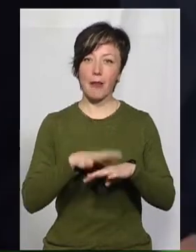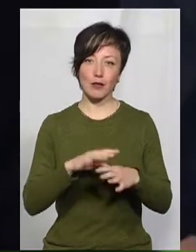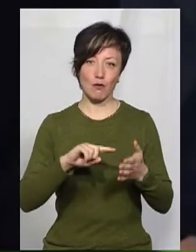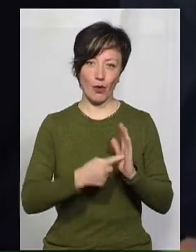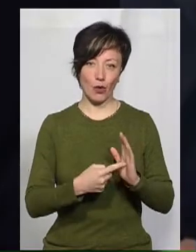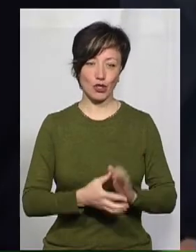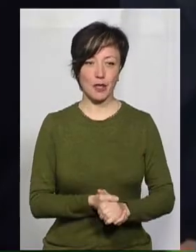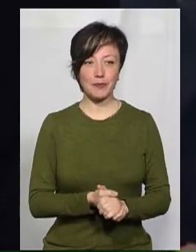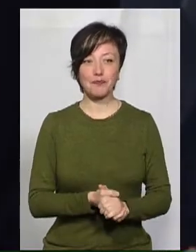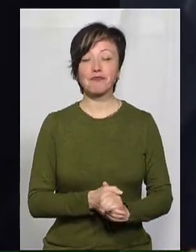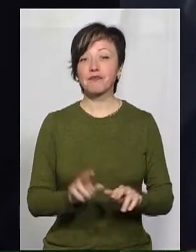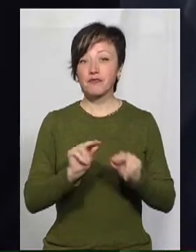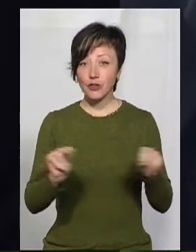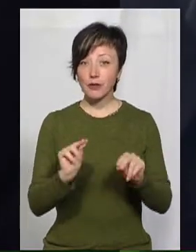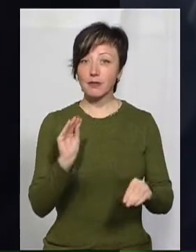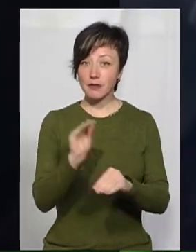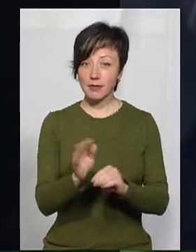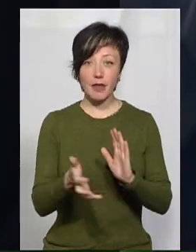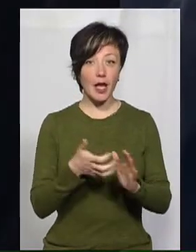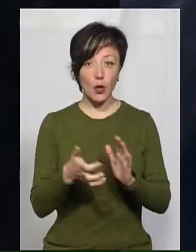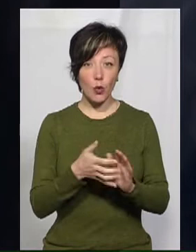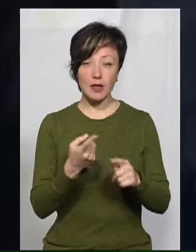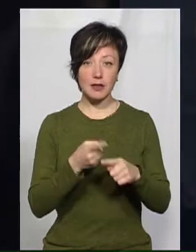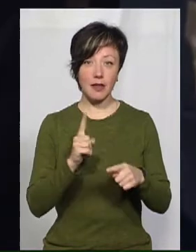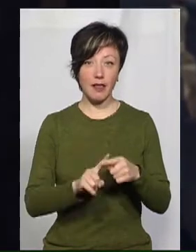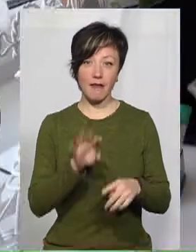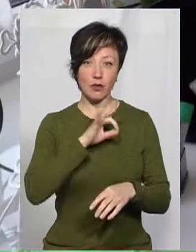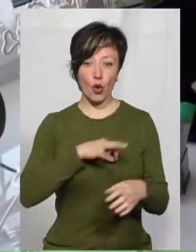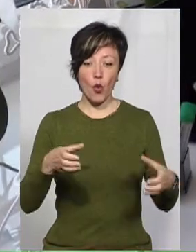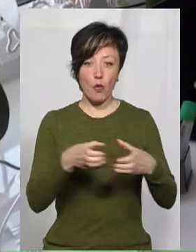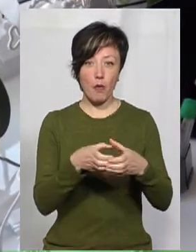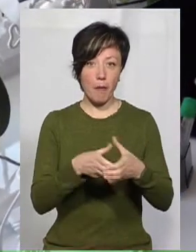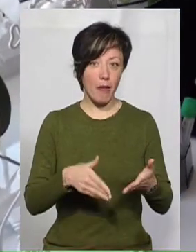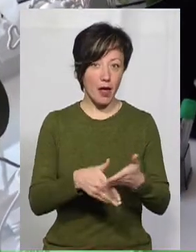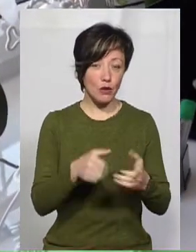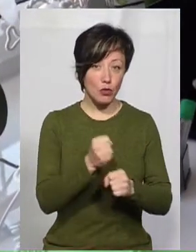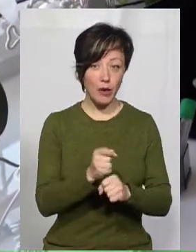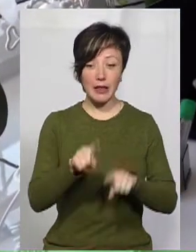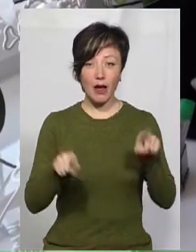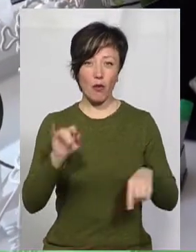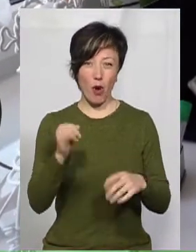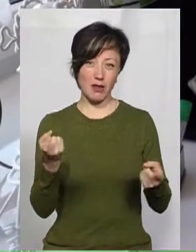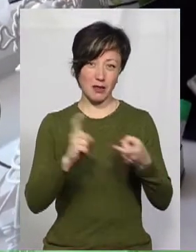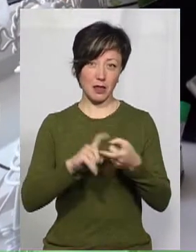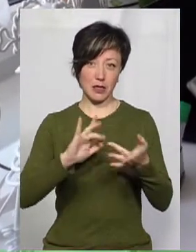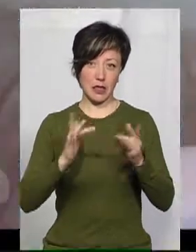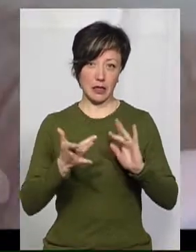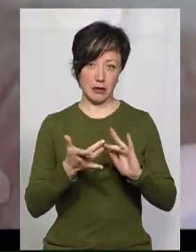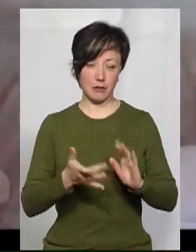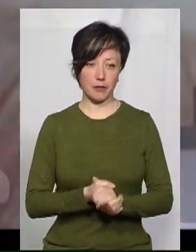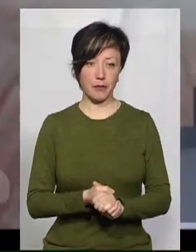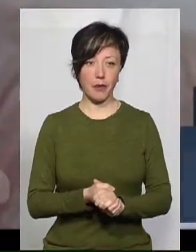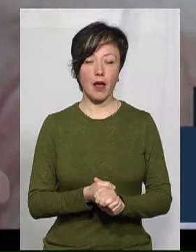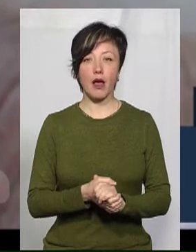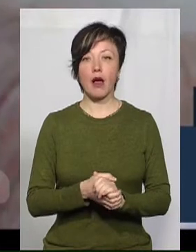Лілія Талан додає, серед недоліків таких уроків не використовує групові методи роботи та інколи погане з'єднання з мережею інтернет. В